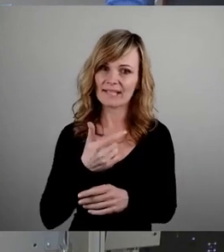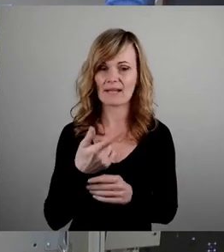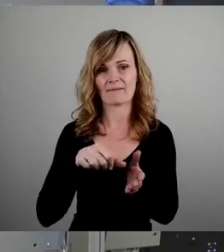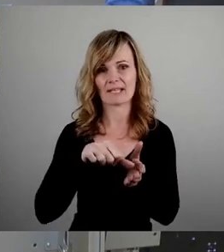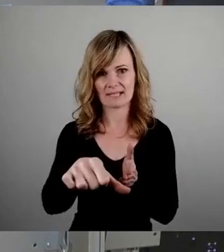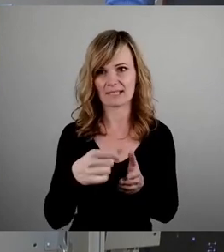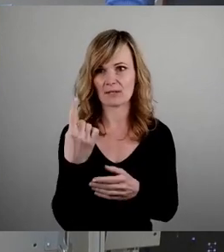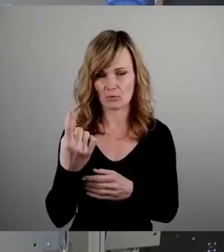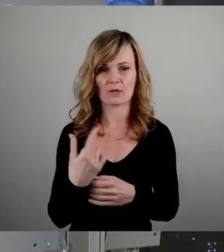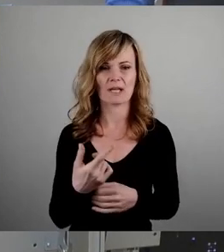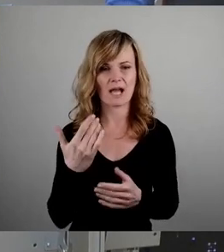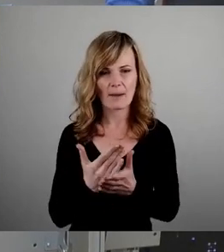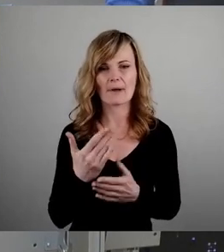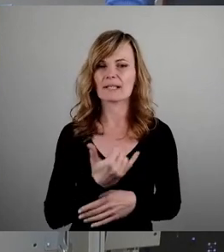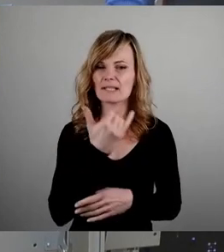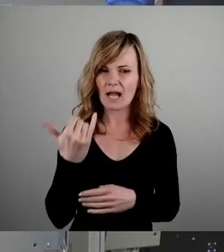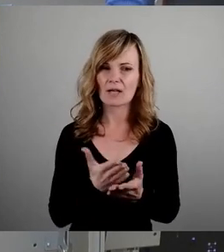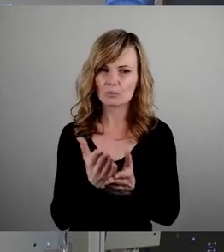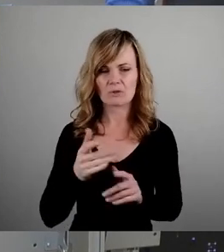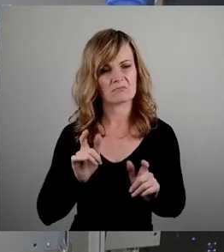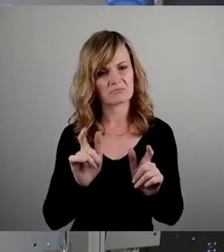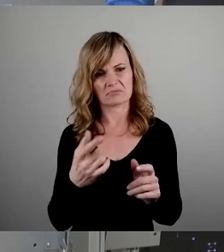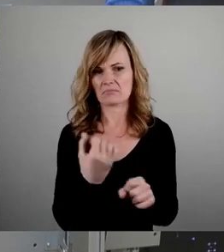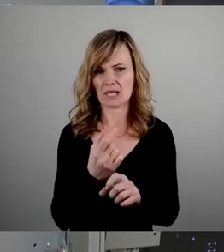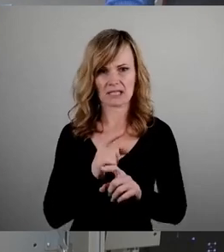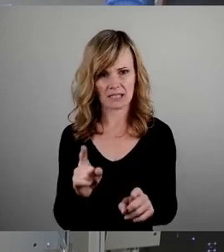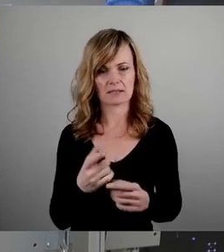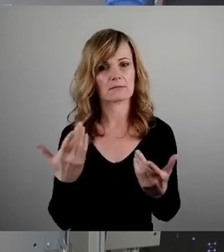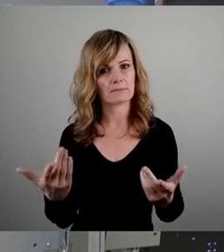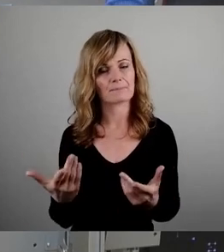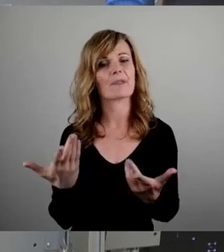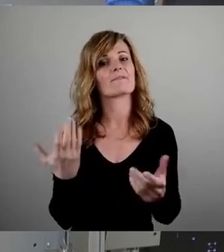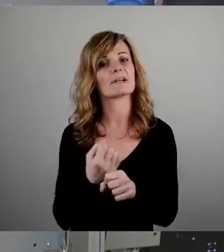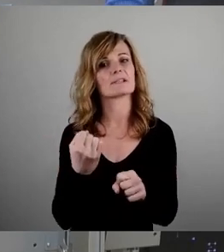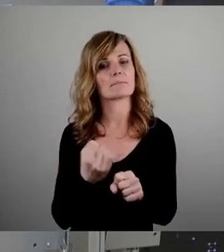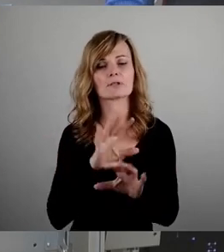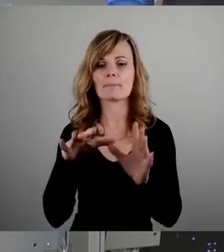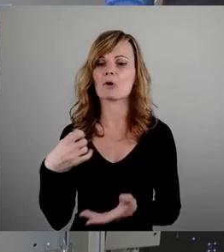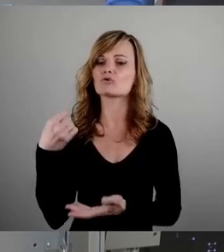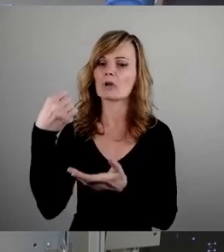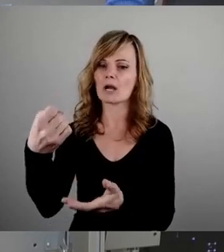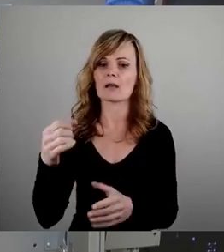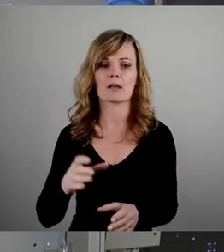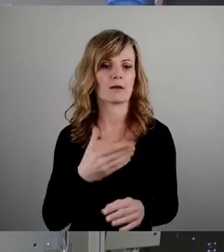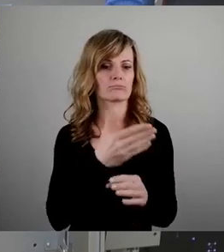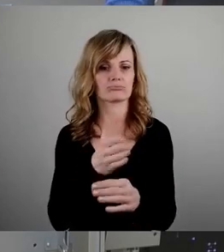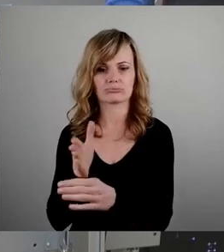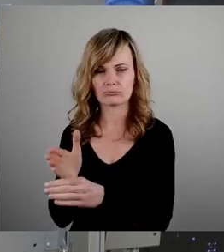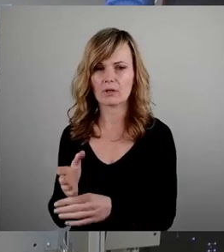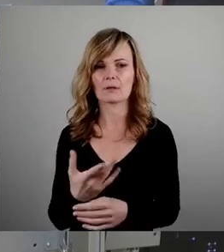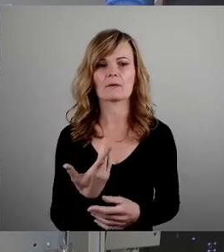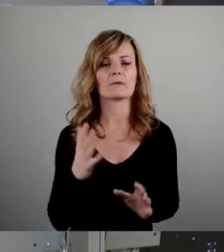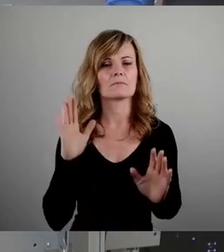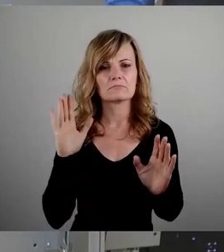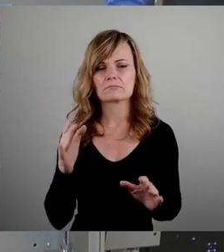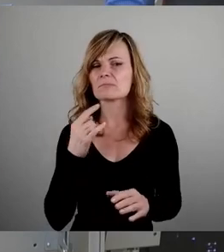aber seit Jahren, das auch tatsächlich zu tun. Stattdessen wird hier mit Pauschalen hantiert, in der Ignoranz, dass